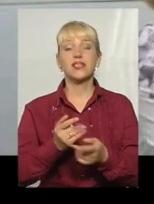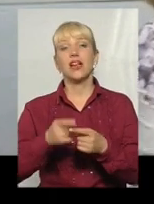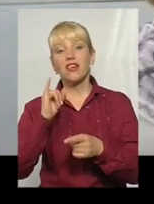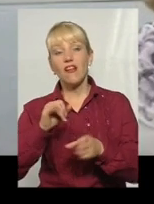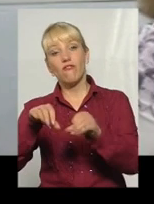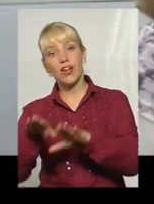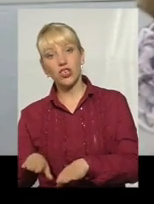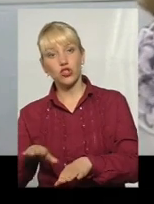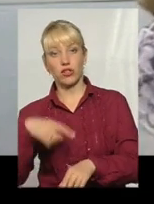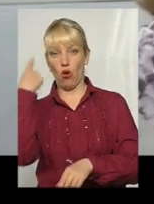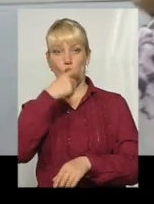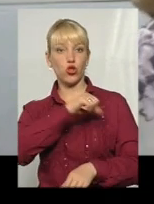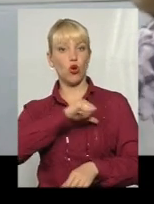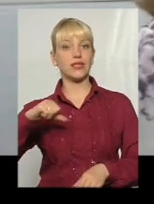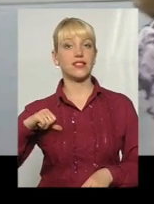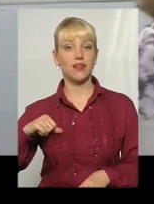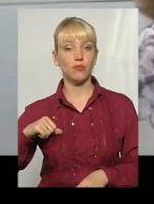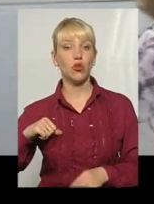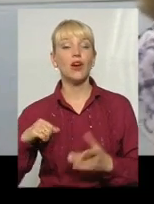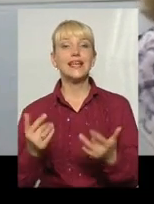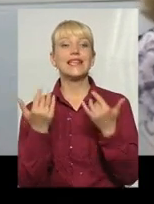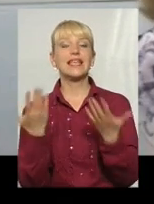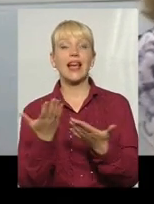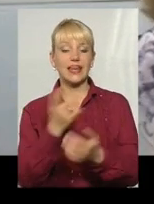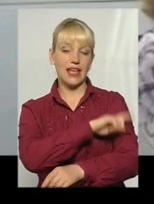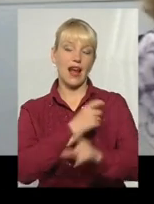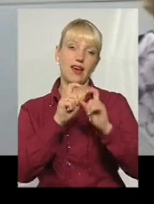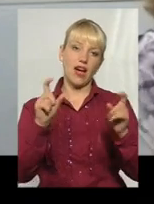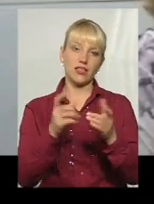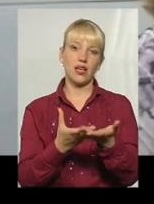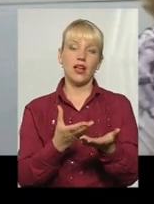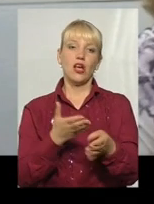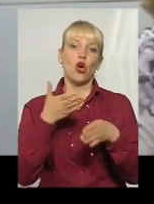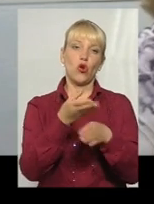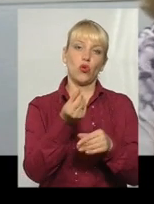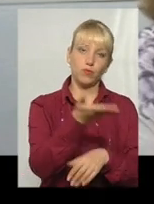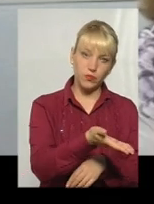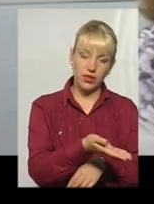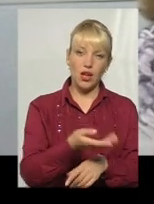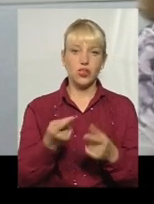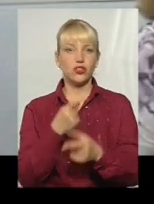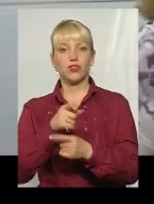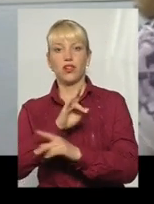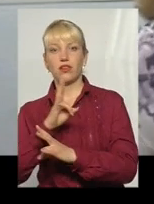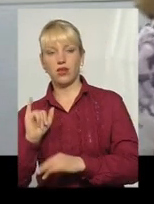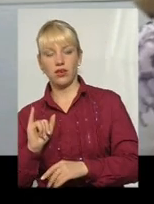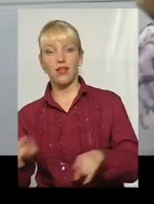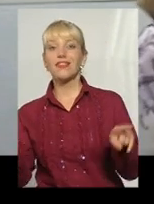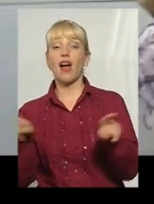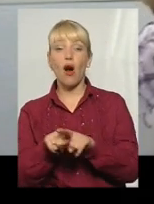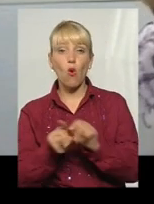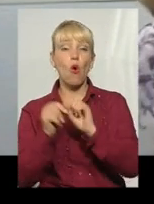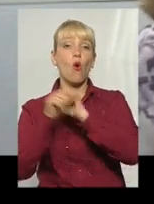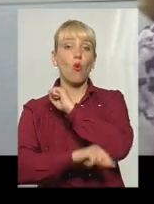в одноосібному порядку, які лікарні вона буде акредитувати, які ні. Тобто от такого корумпованого